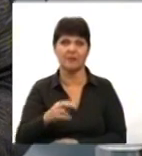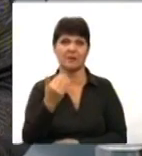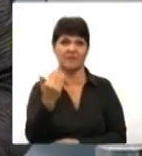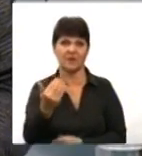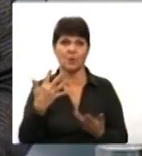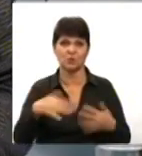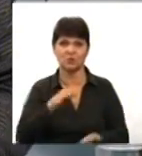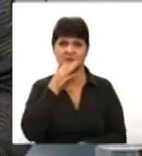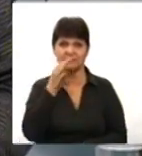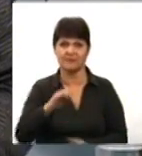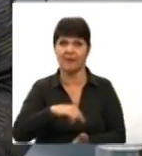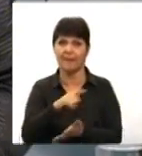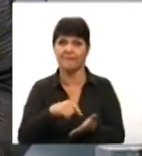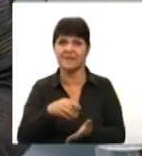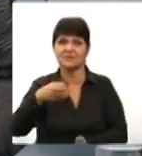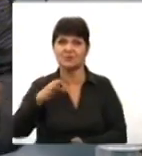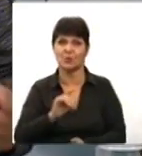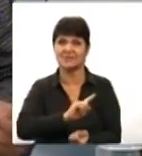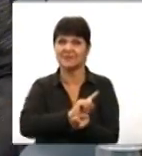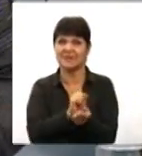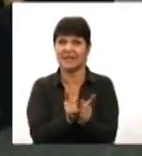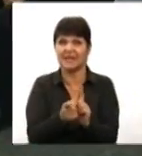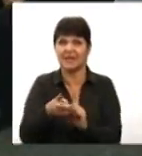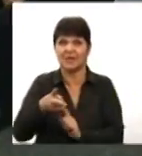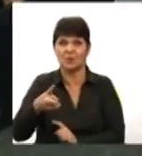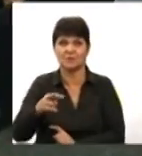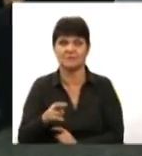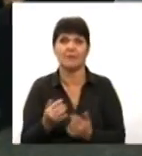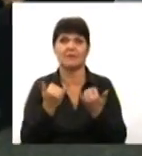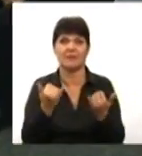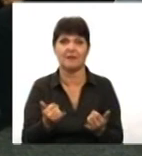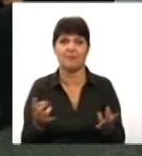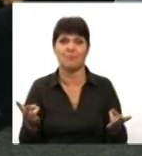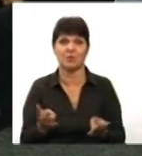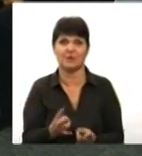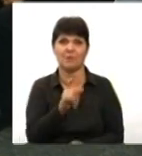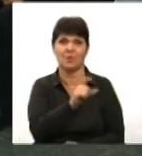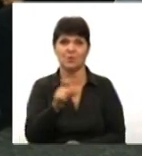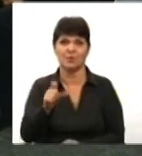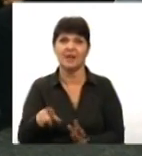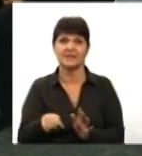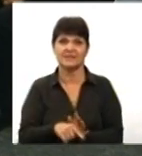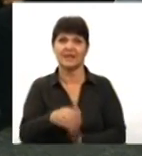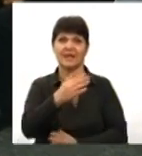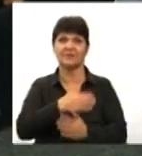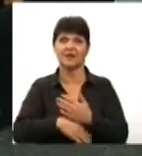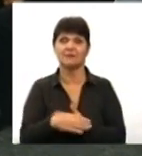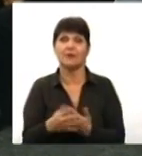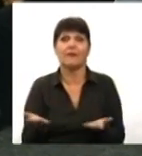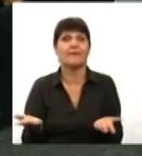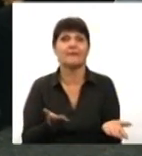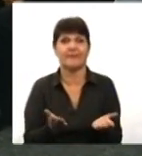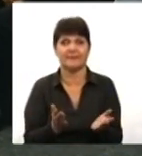змінилося для потреб людей з інвалідністю. Яким чином воно